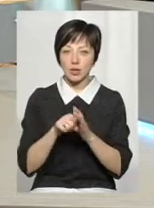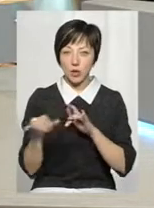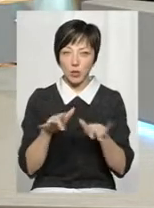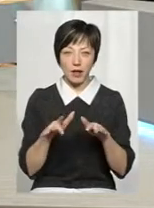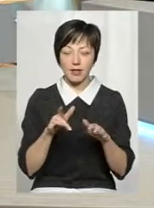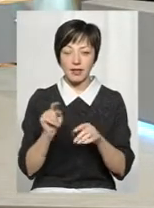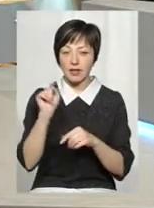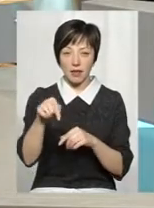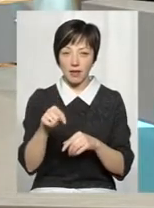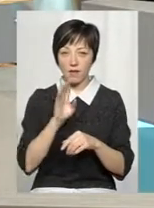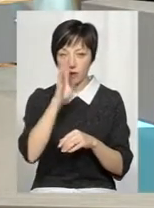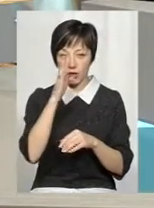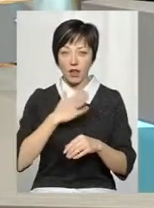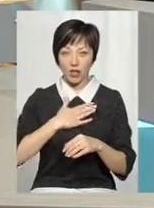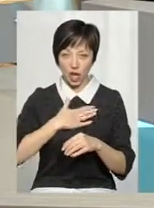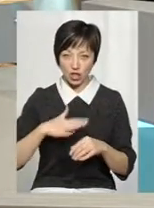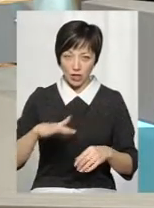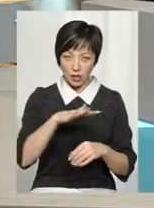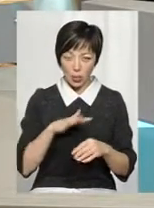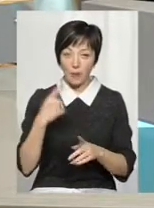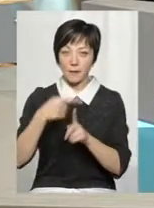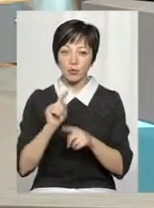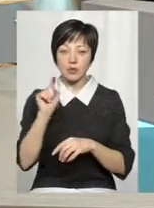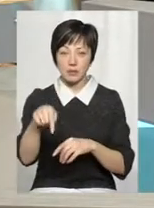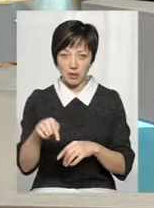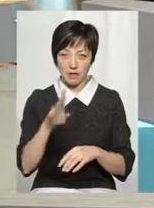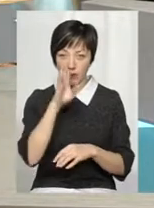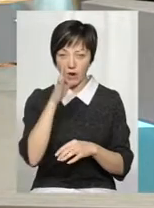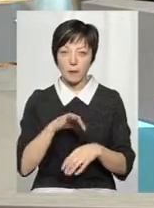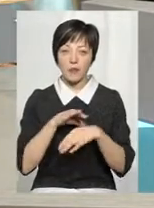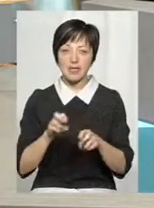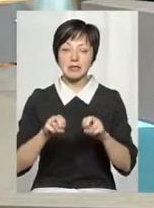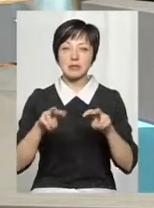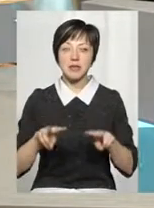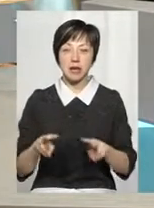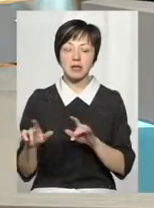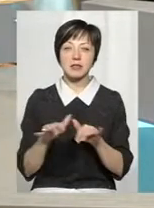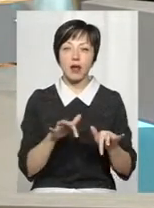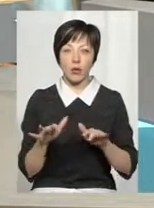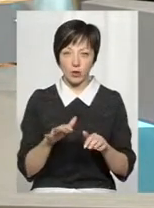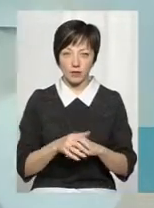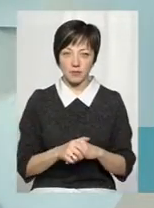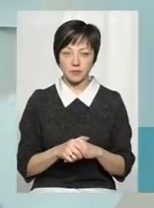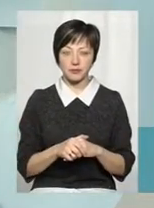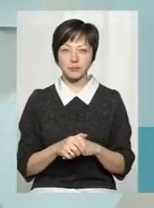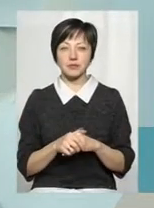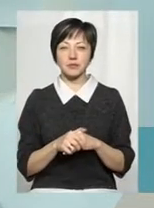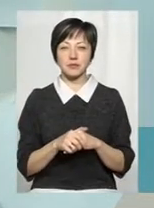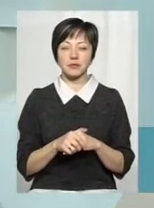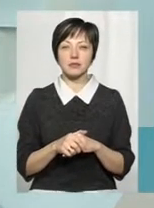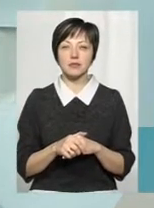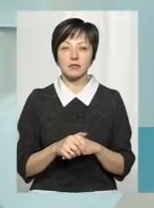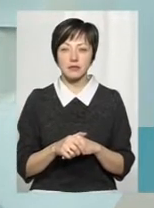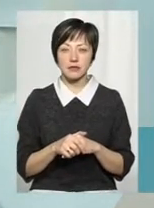на нашій території. Тобто, проведення спеціальних заходів, так званих спеціальних